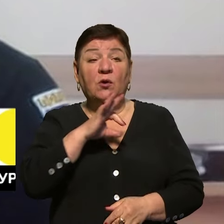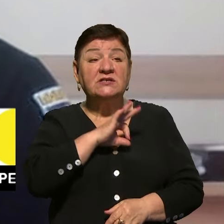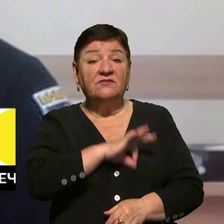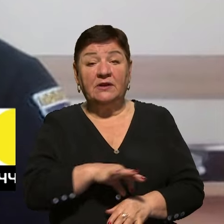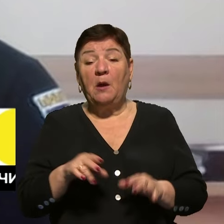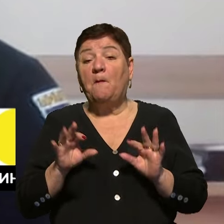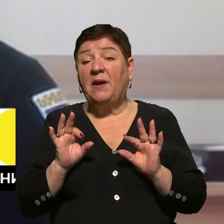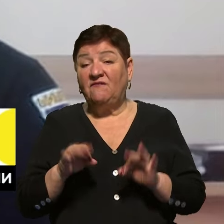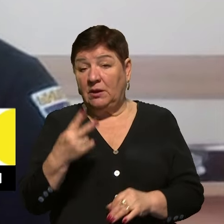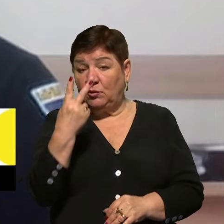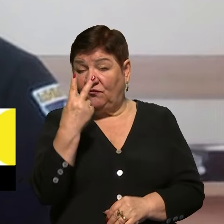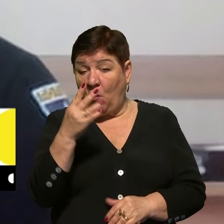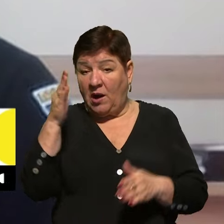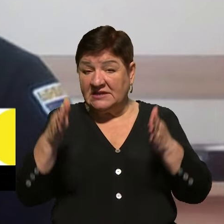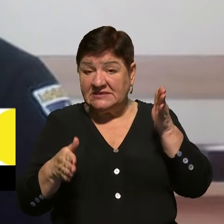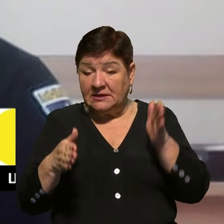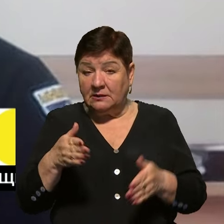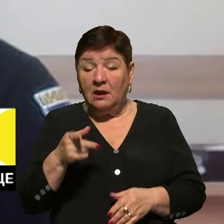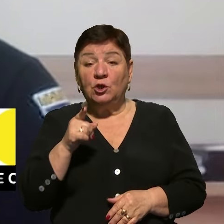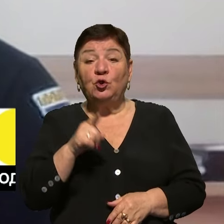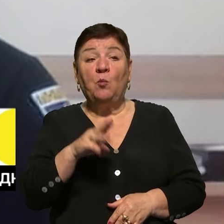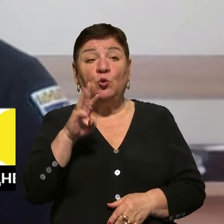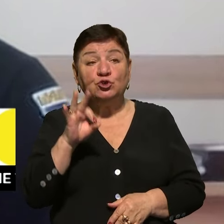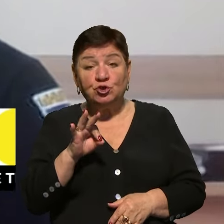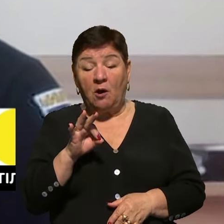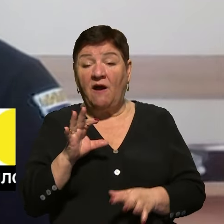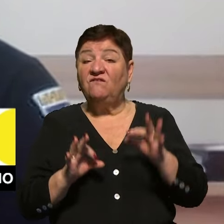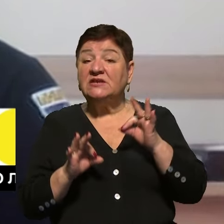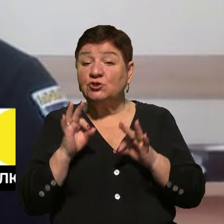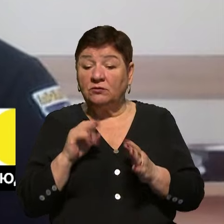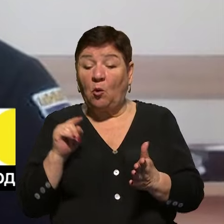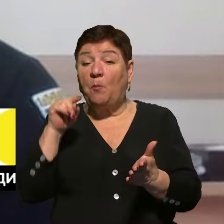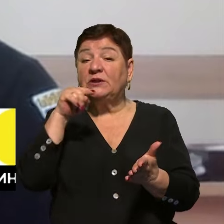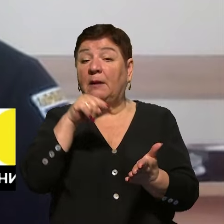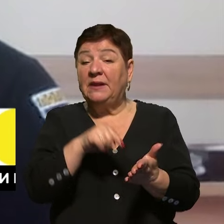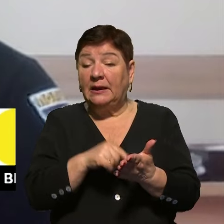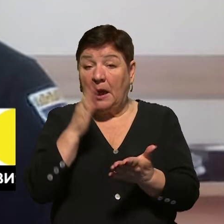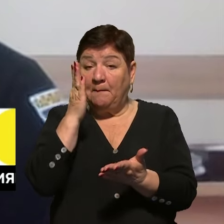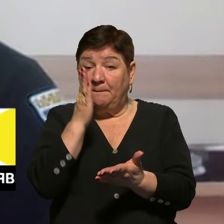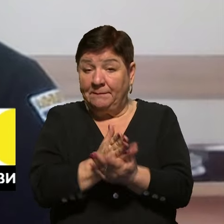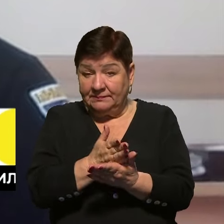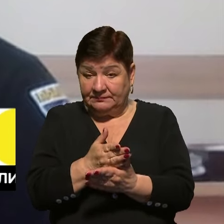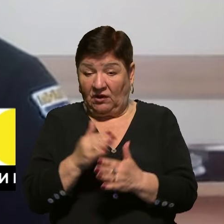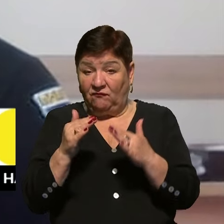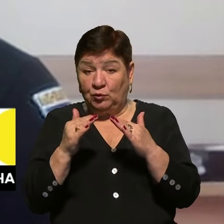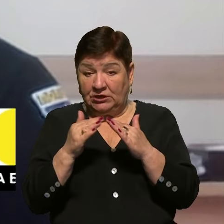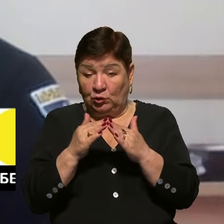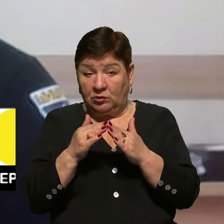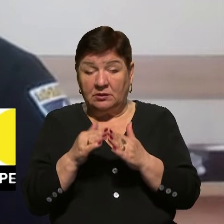правилом двох стін. Чому? Тому що відсоток прямого потрапляння в будинок